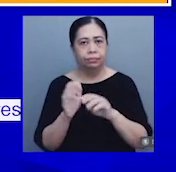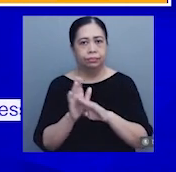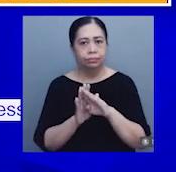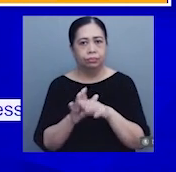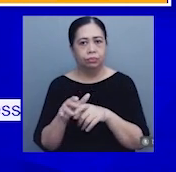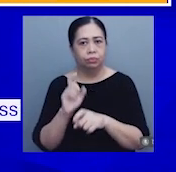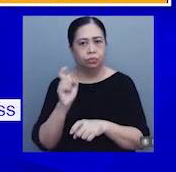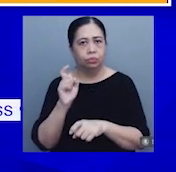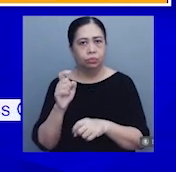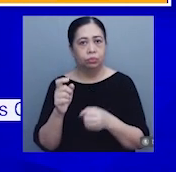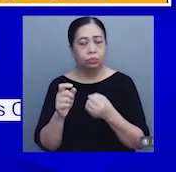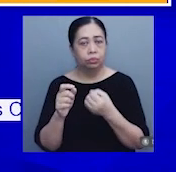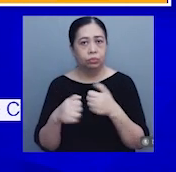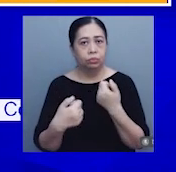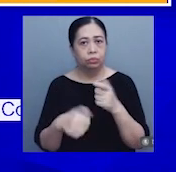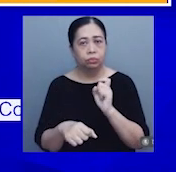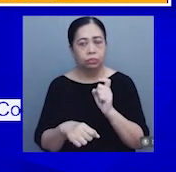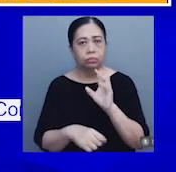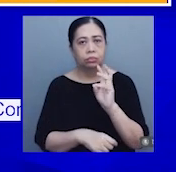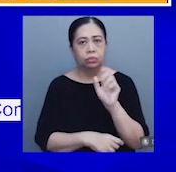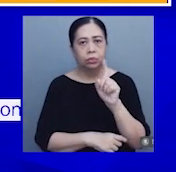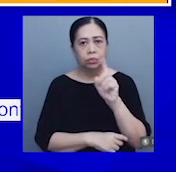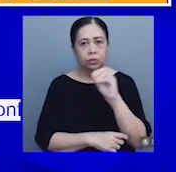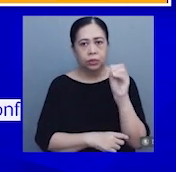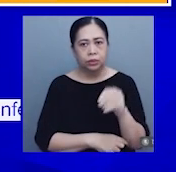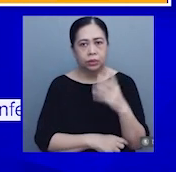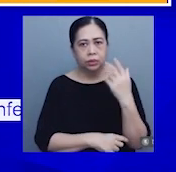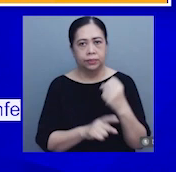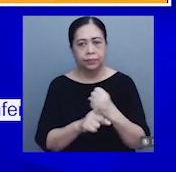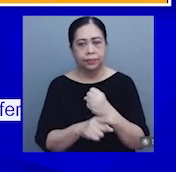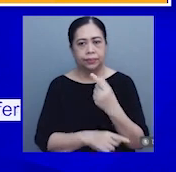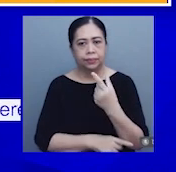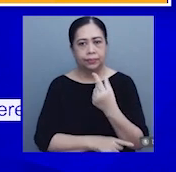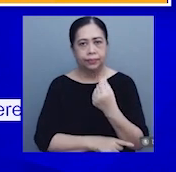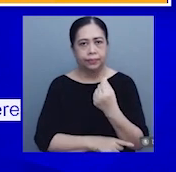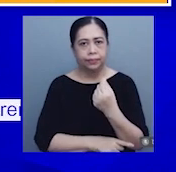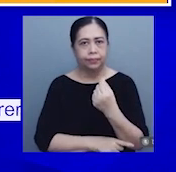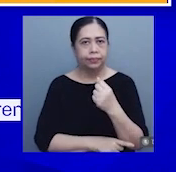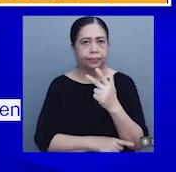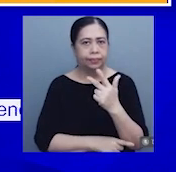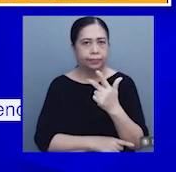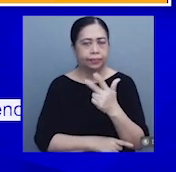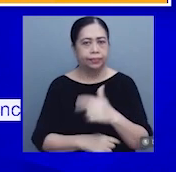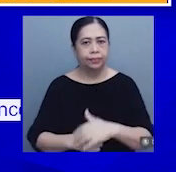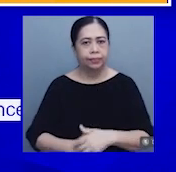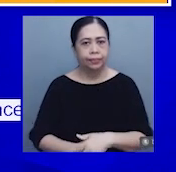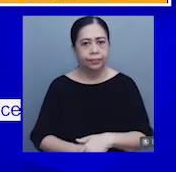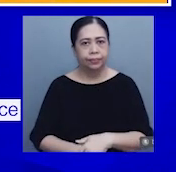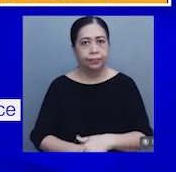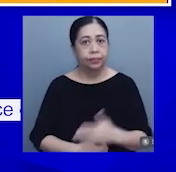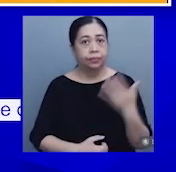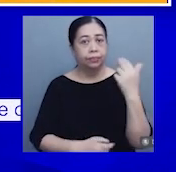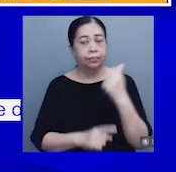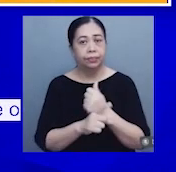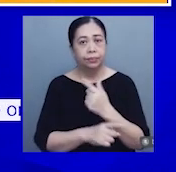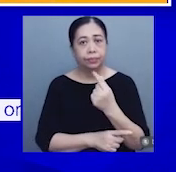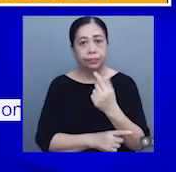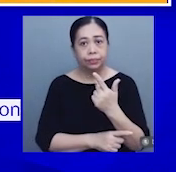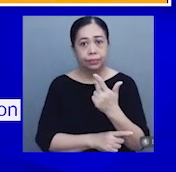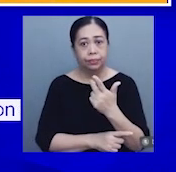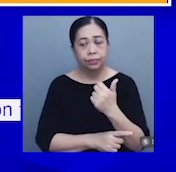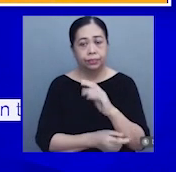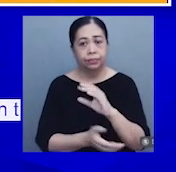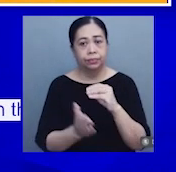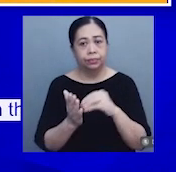antas na 6.1% nitong September 2023. Noong Agusto 2023, ito ay